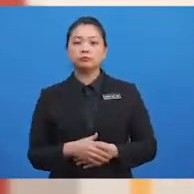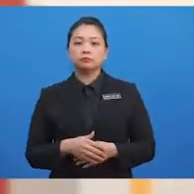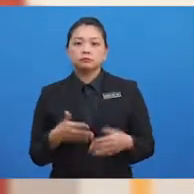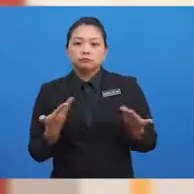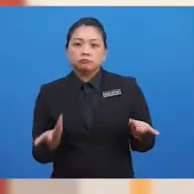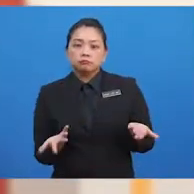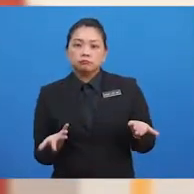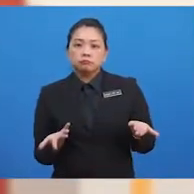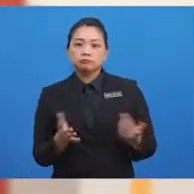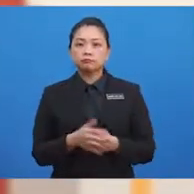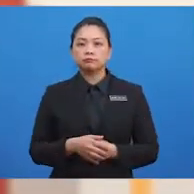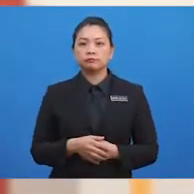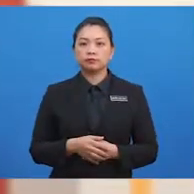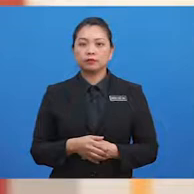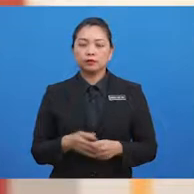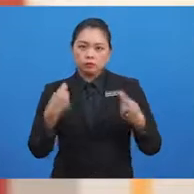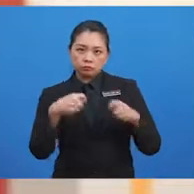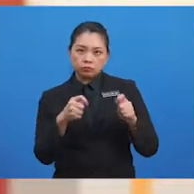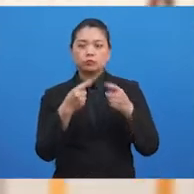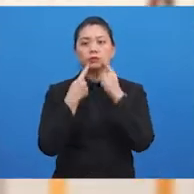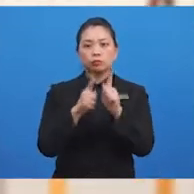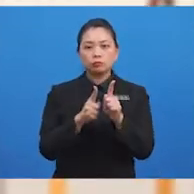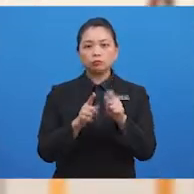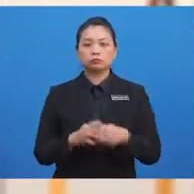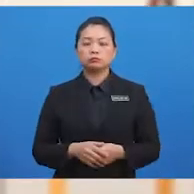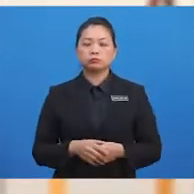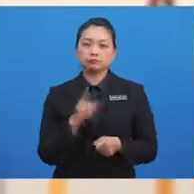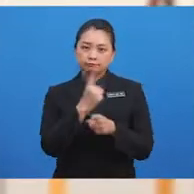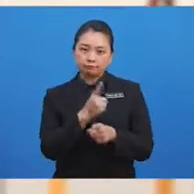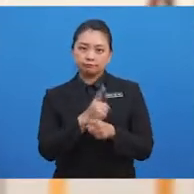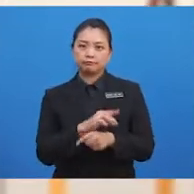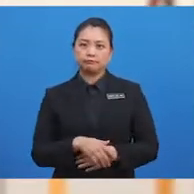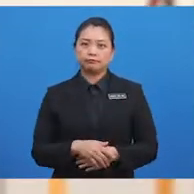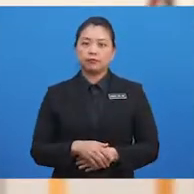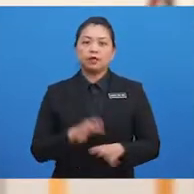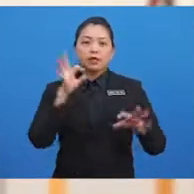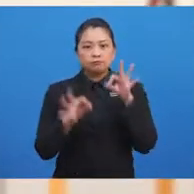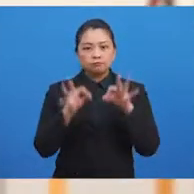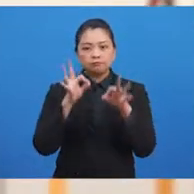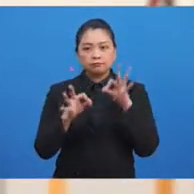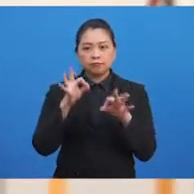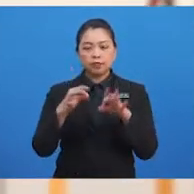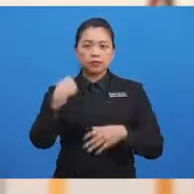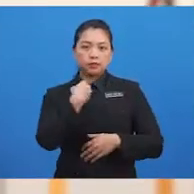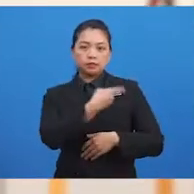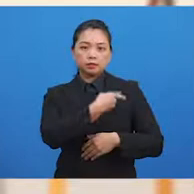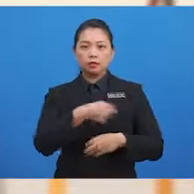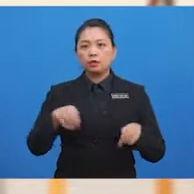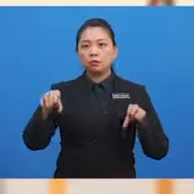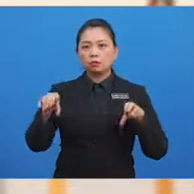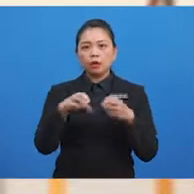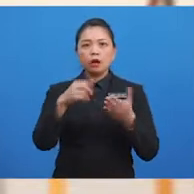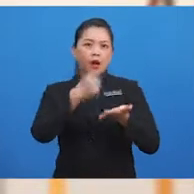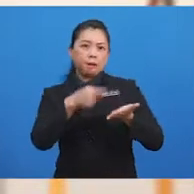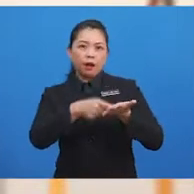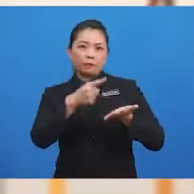kita perlu buat? Cuba jawab. Betul. Sekiranya kita membuat apa